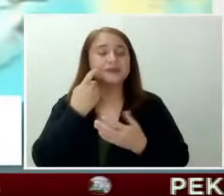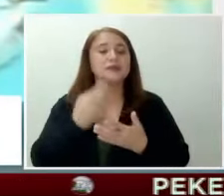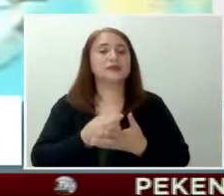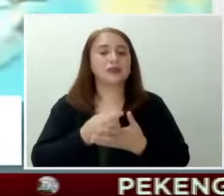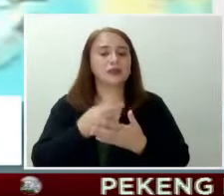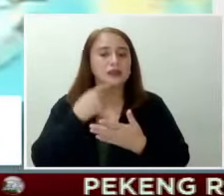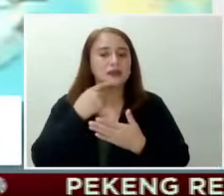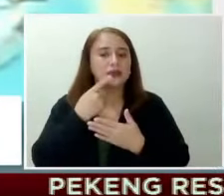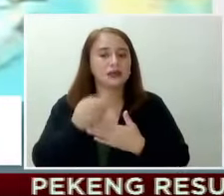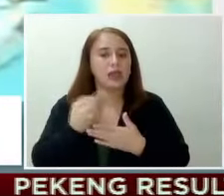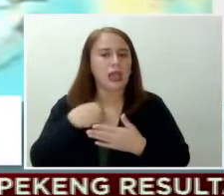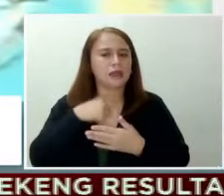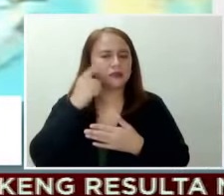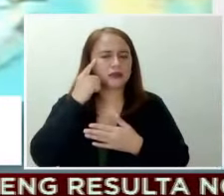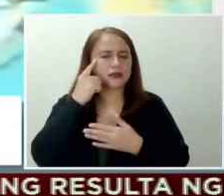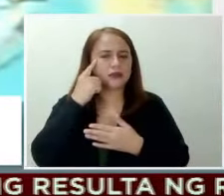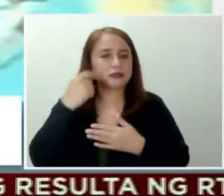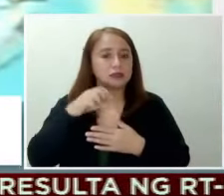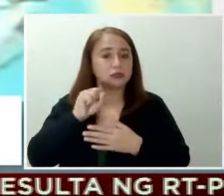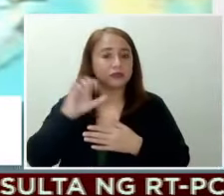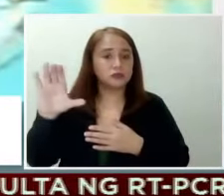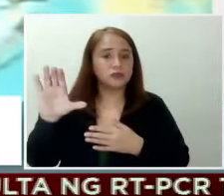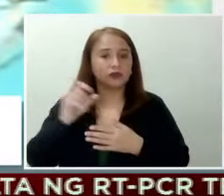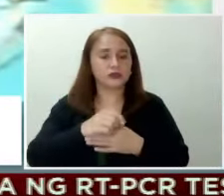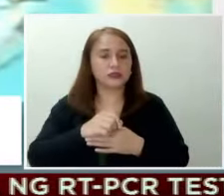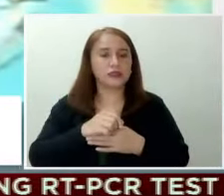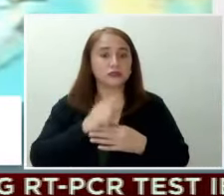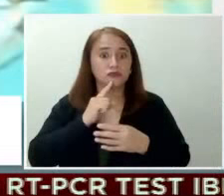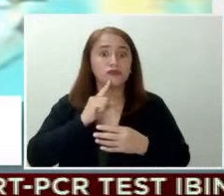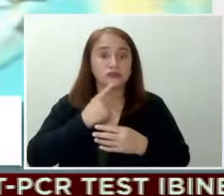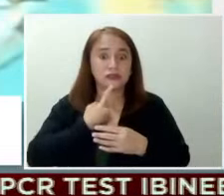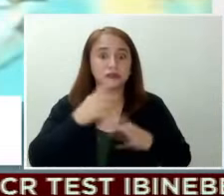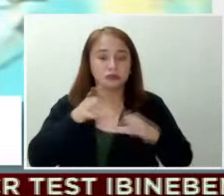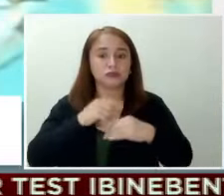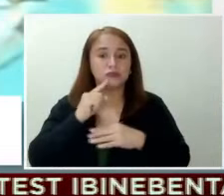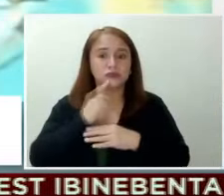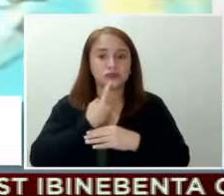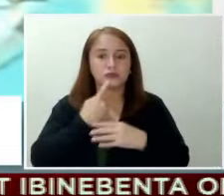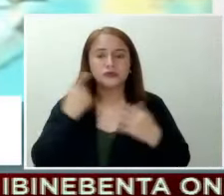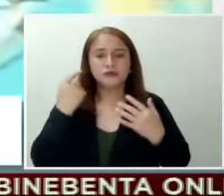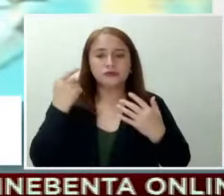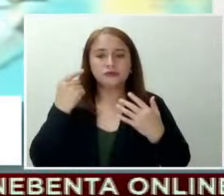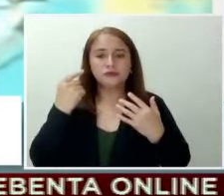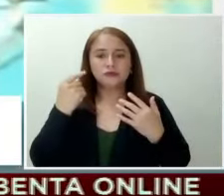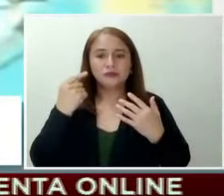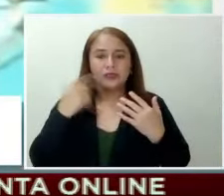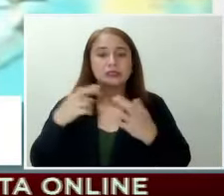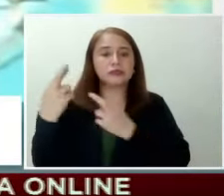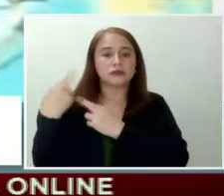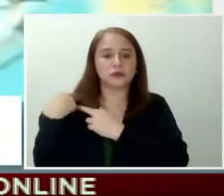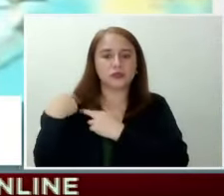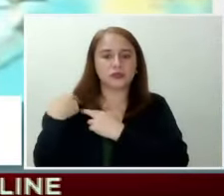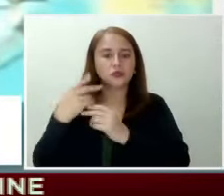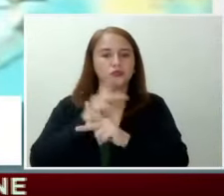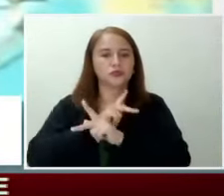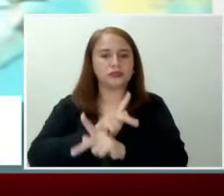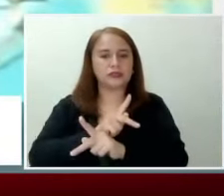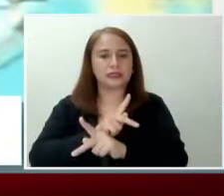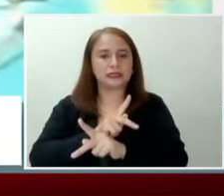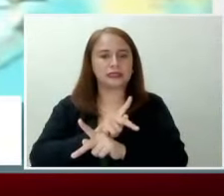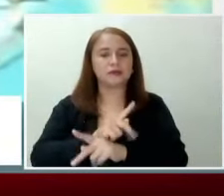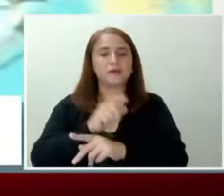I think the Supreme Court is taking seriously its duty to protect and enforce